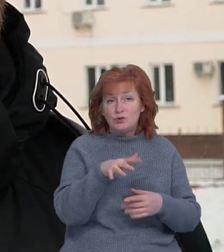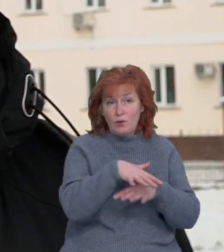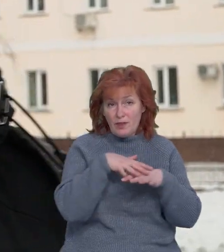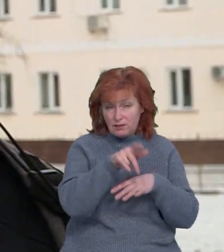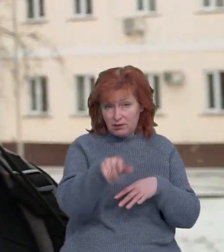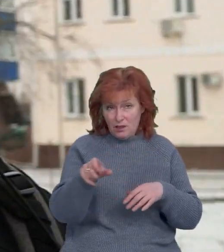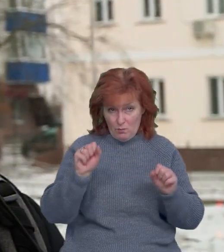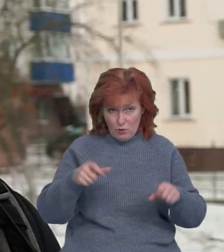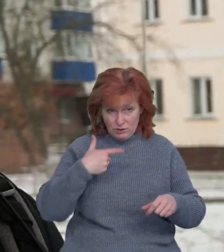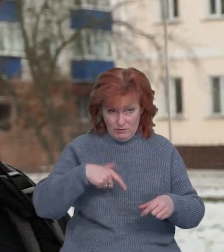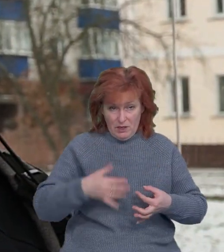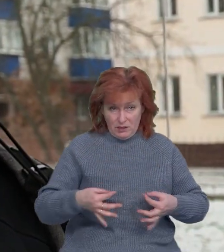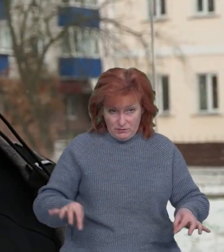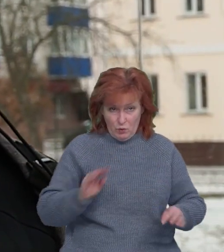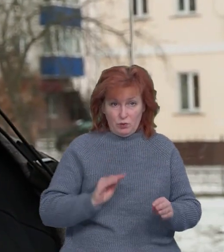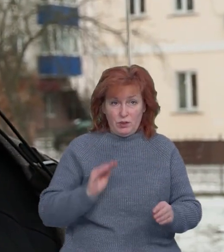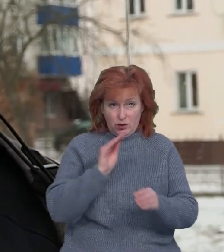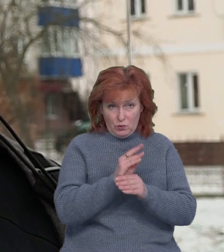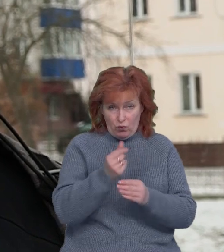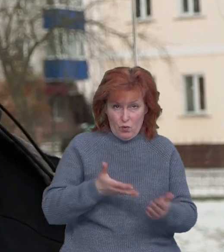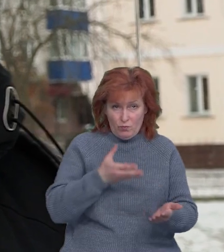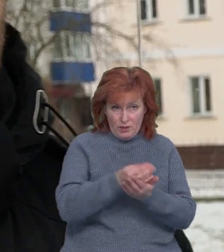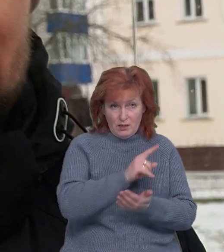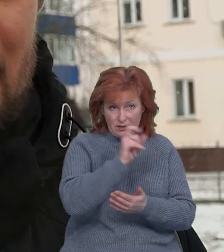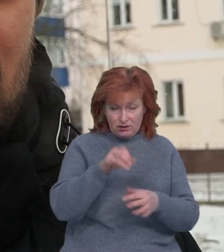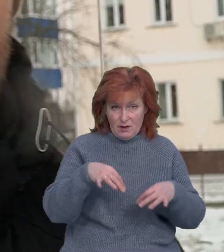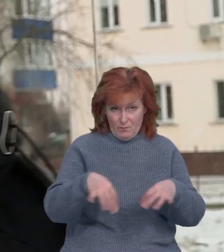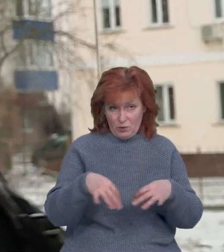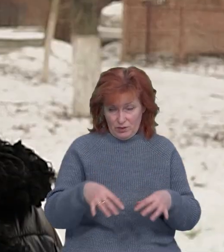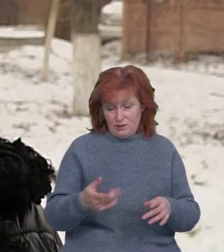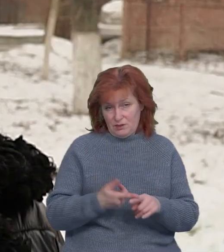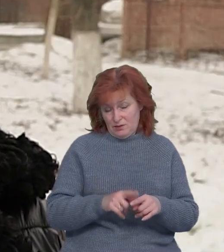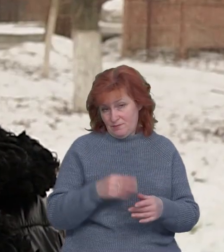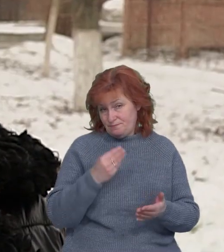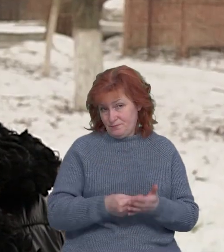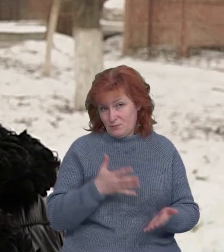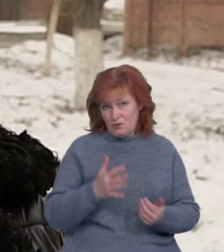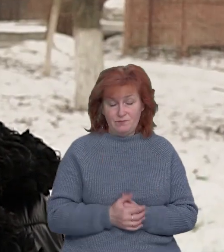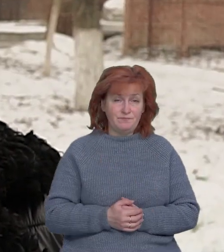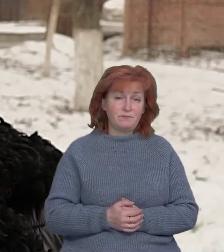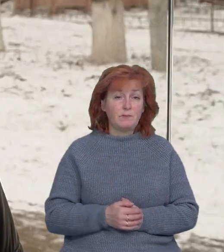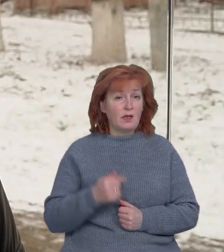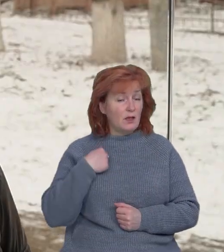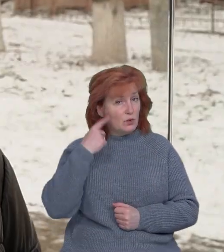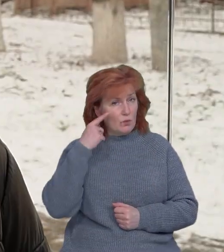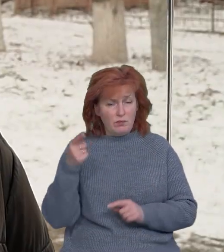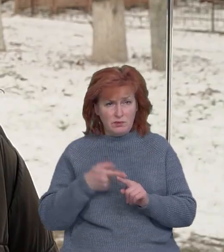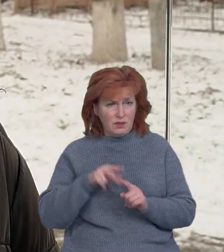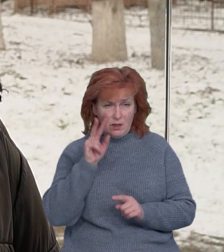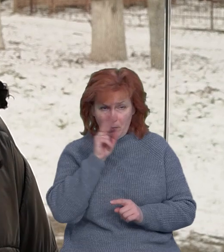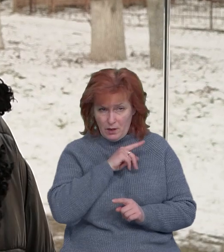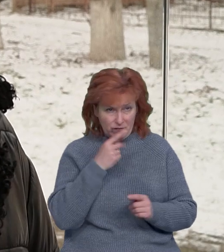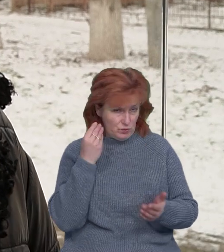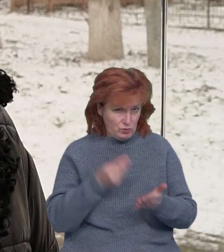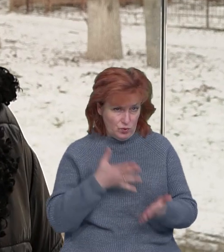населення, і додаткова плата за проїзд, це не найкраще. Я думаю, що це неправильно. Наше час – це дуже